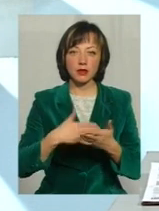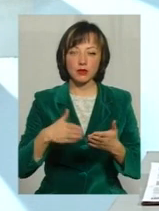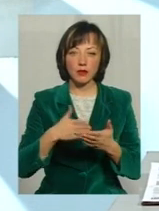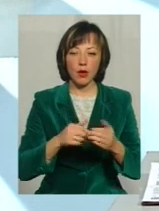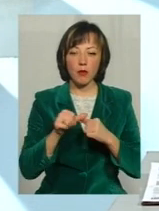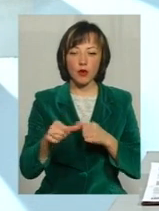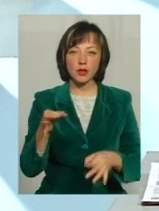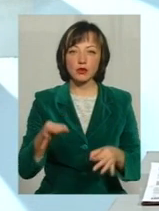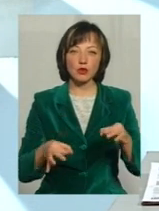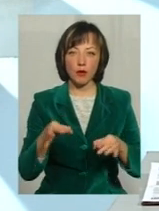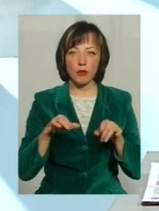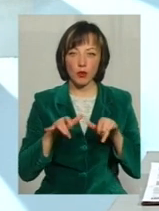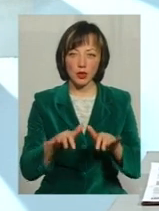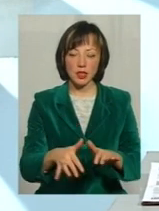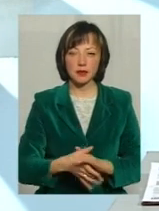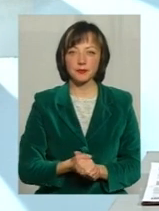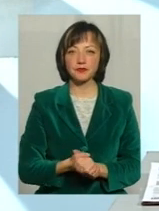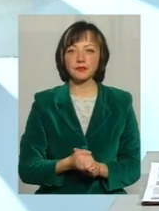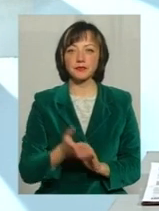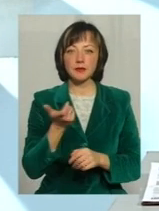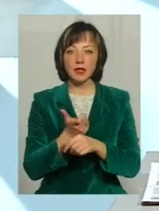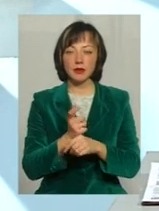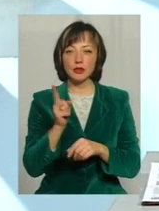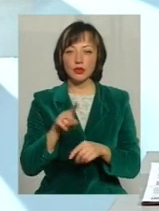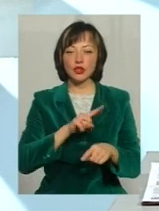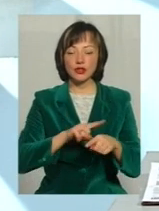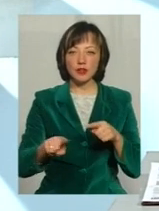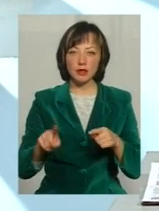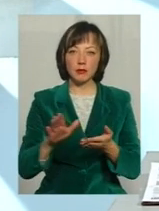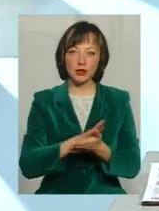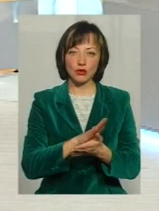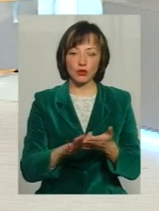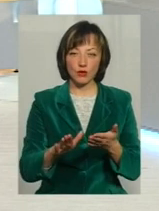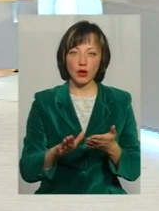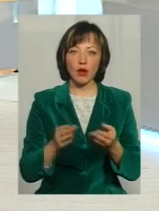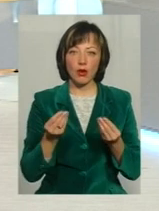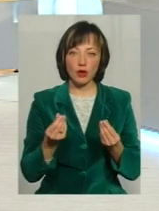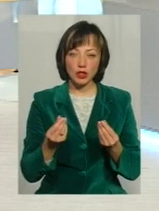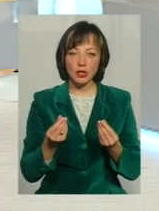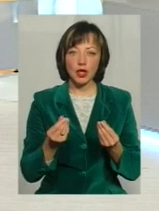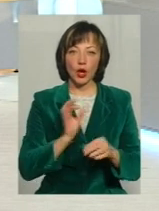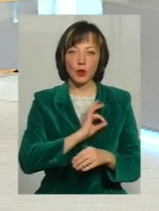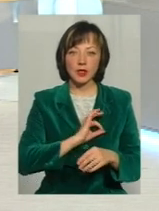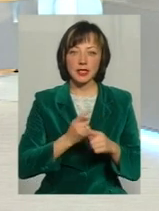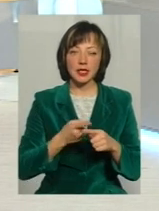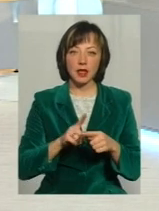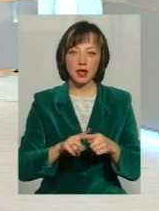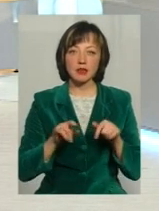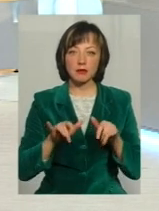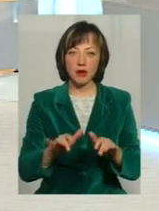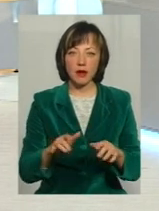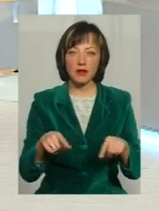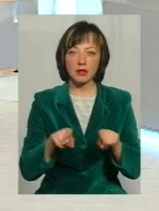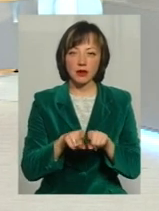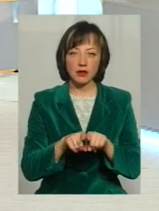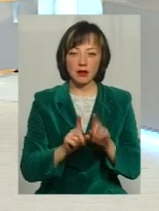позасудовому процесі І більше того, це буде швидше і це буде безкоштовно, всіки суці кошти Юстиція за такі справи ніякі